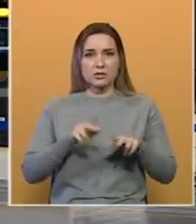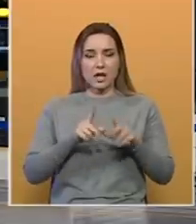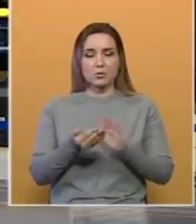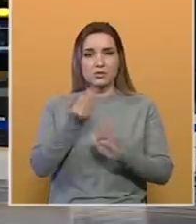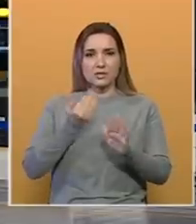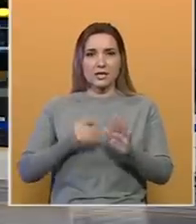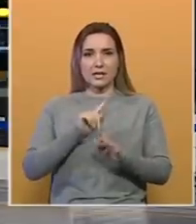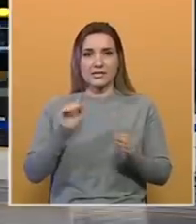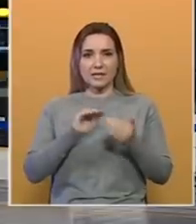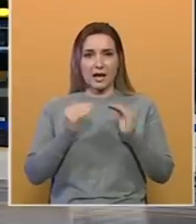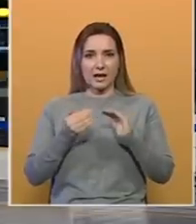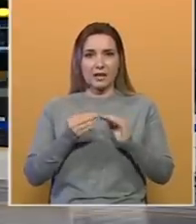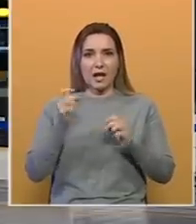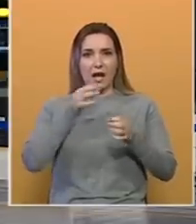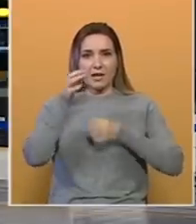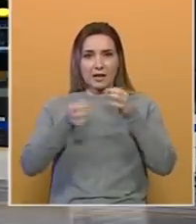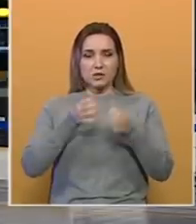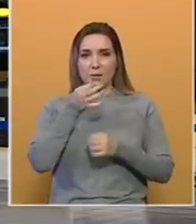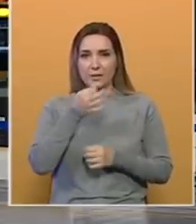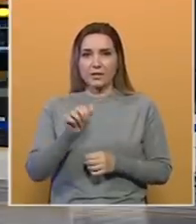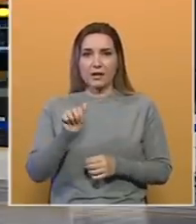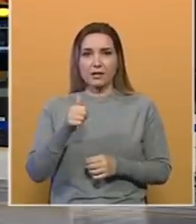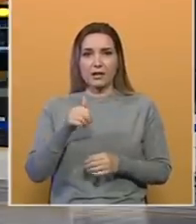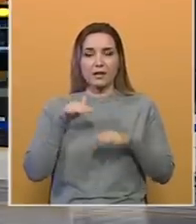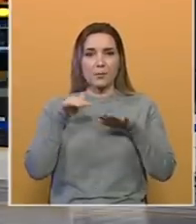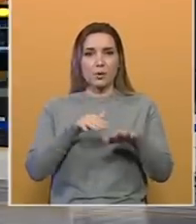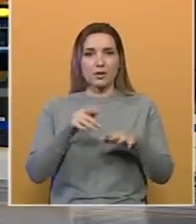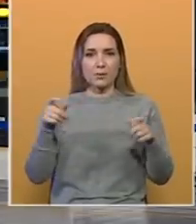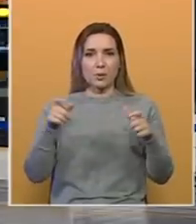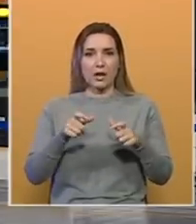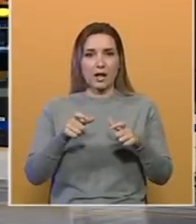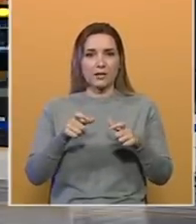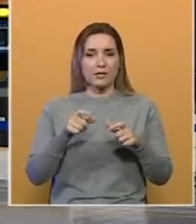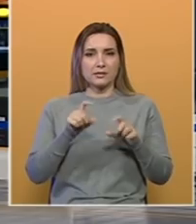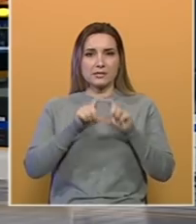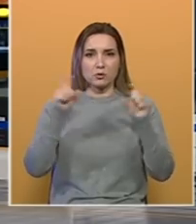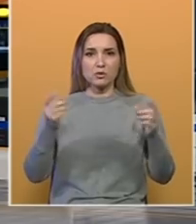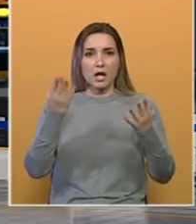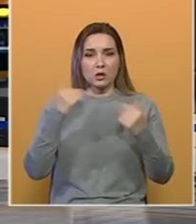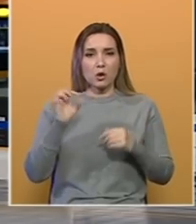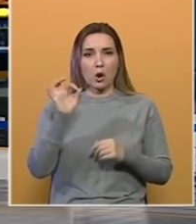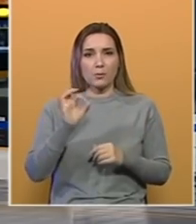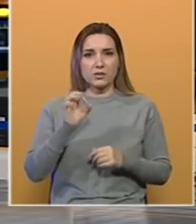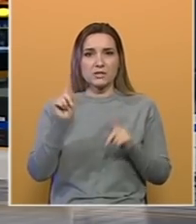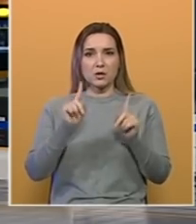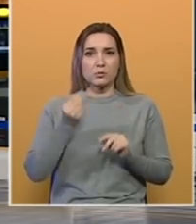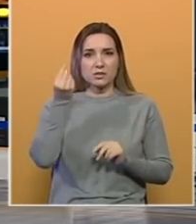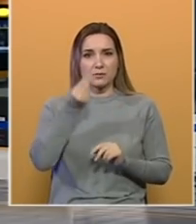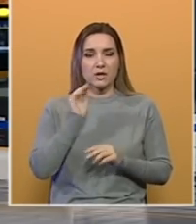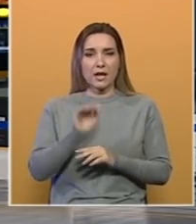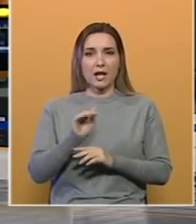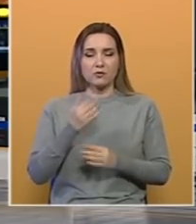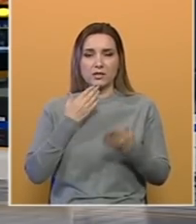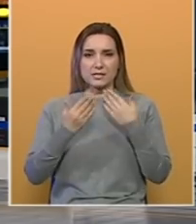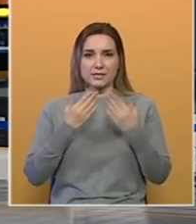političkih neslaganja. Analitičari se pitaju je li na pomolu deblokada institucija dok opozicija u Republice Srpskoj najavljuje